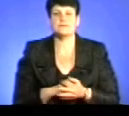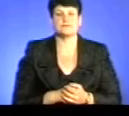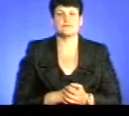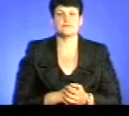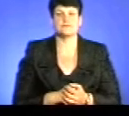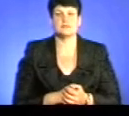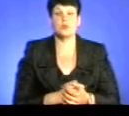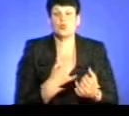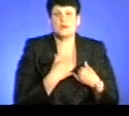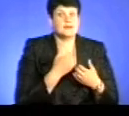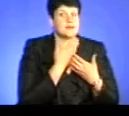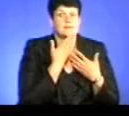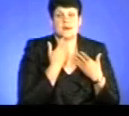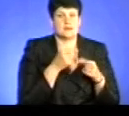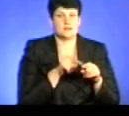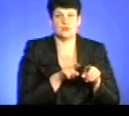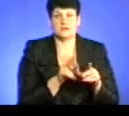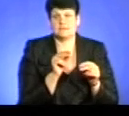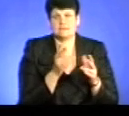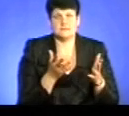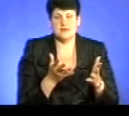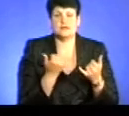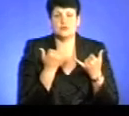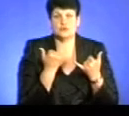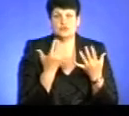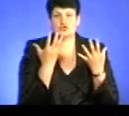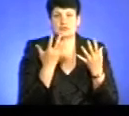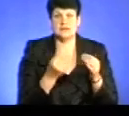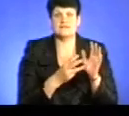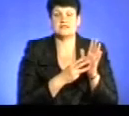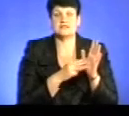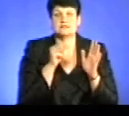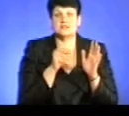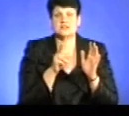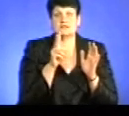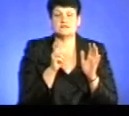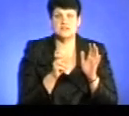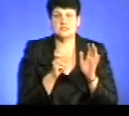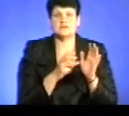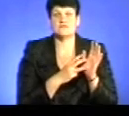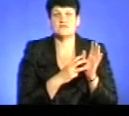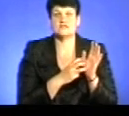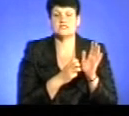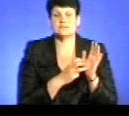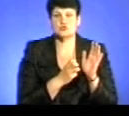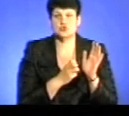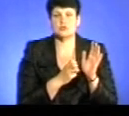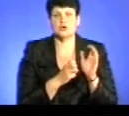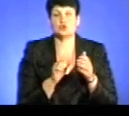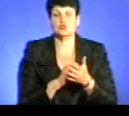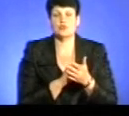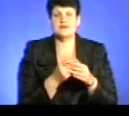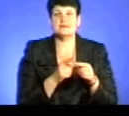В нас немає такої статистики, але на сьогоднішній день підлягає 8 280 виконавчих документів. Це ця кількість,